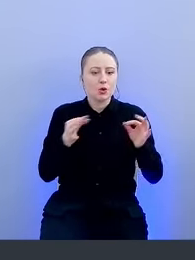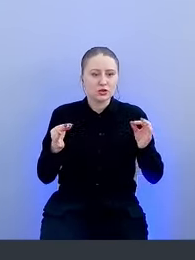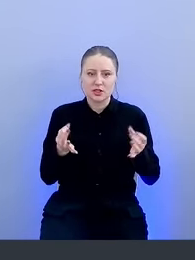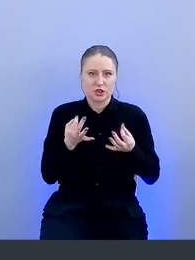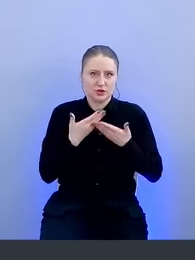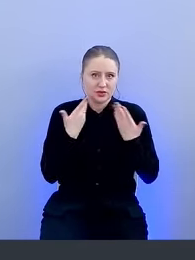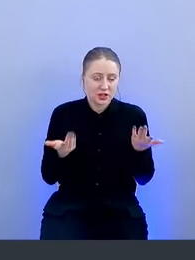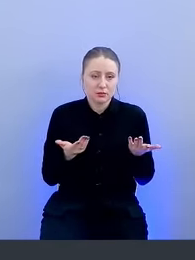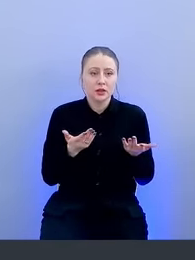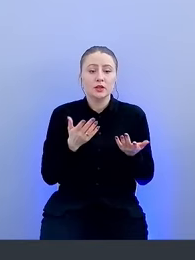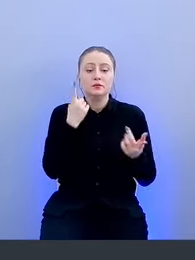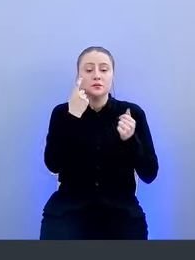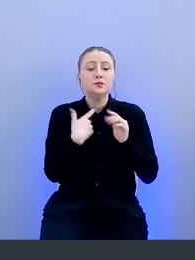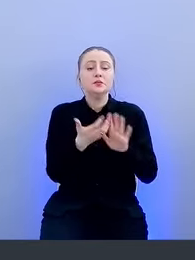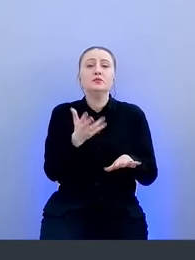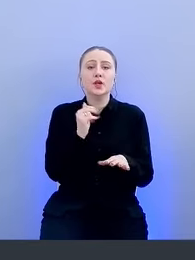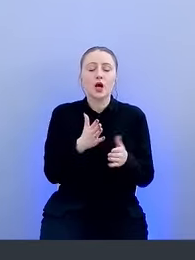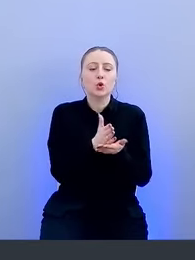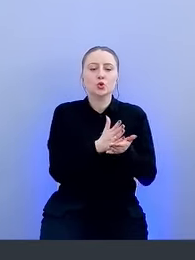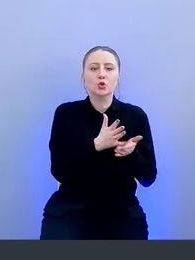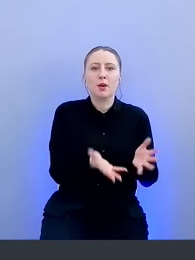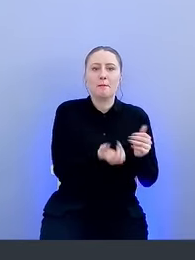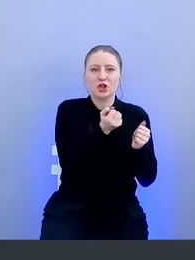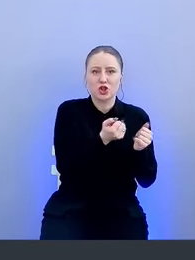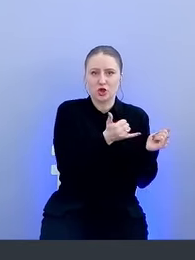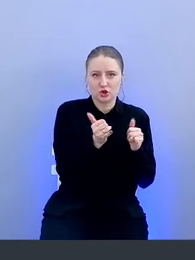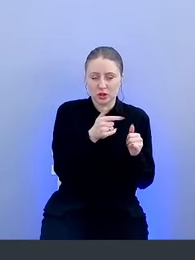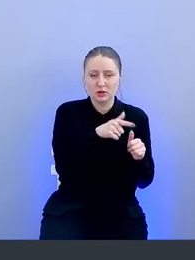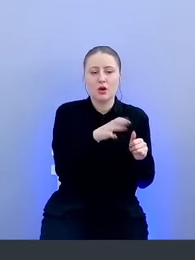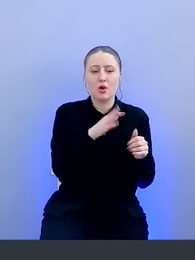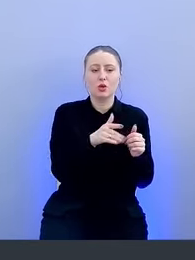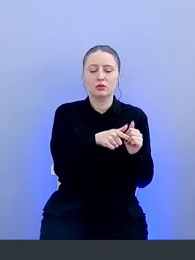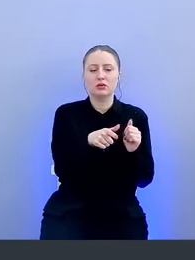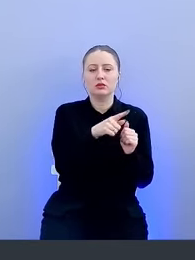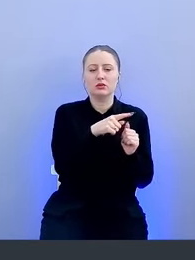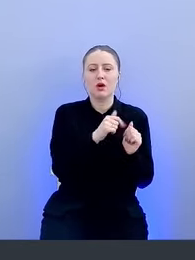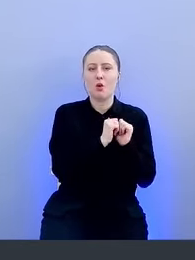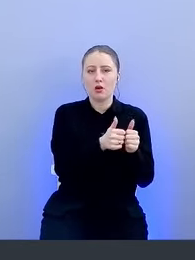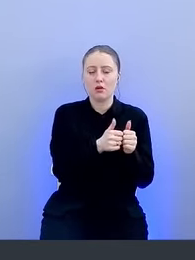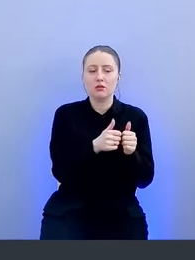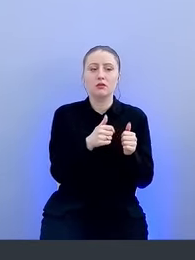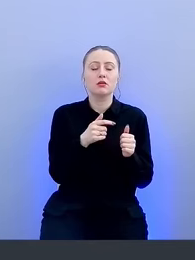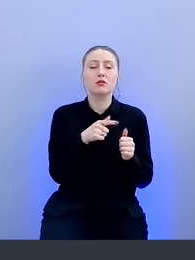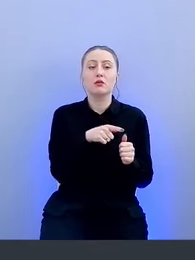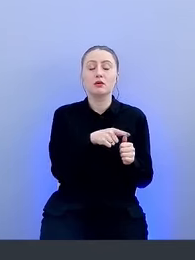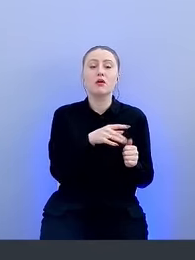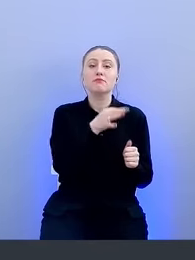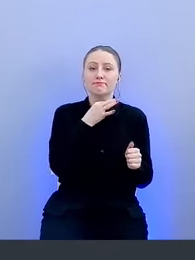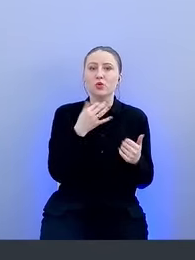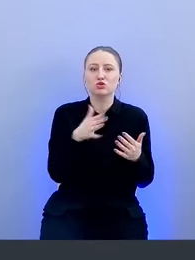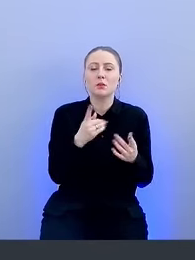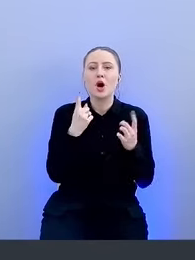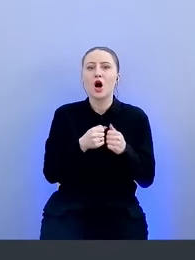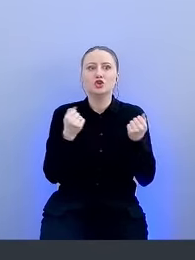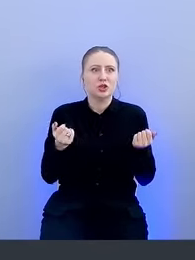Данные нам поступали из службы поддержки, от коллег. Как сказал масштаб трагедии, был не ясен, но